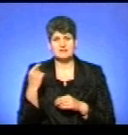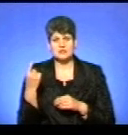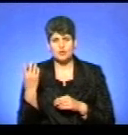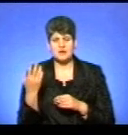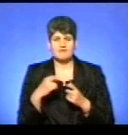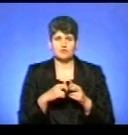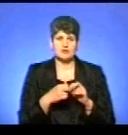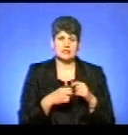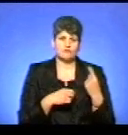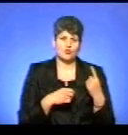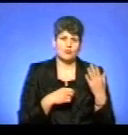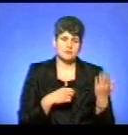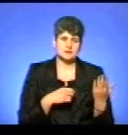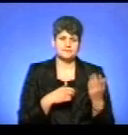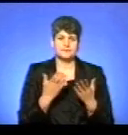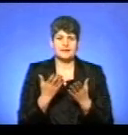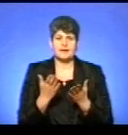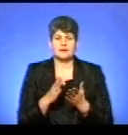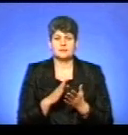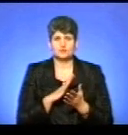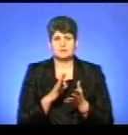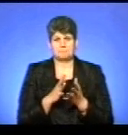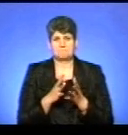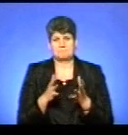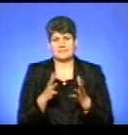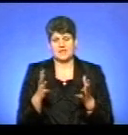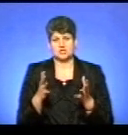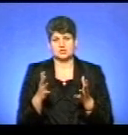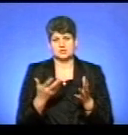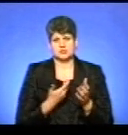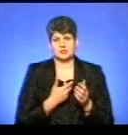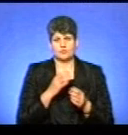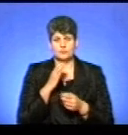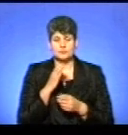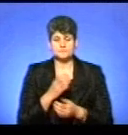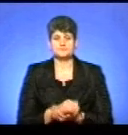Івано-Франківської, де зберігалася більша популяція вовка.